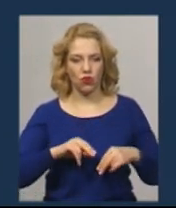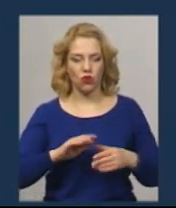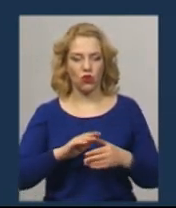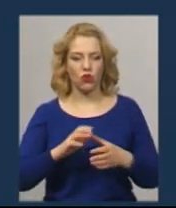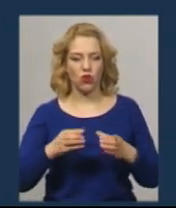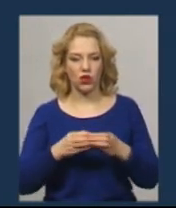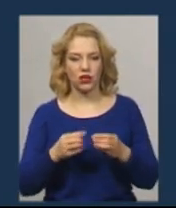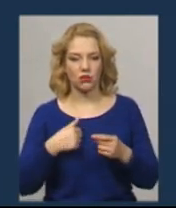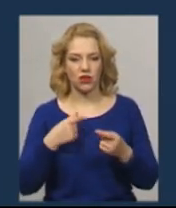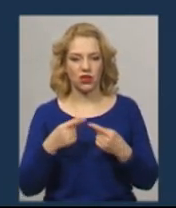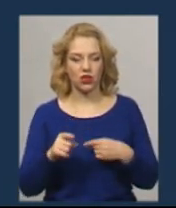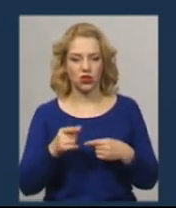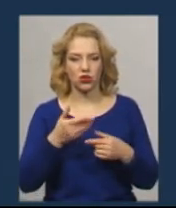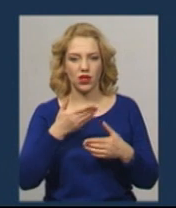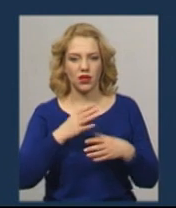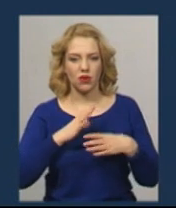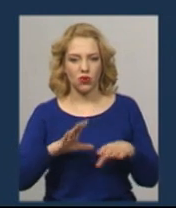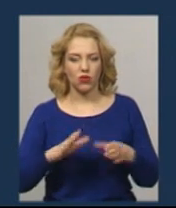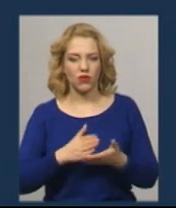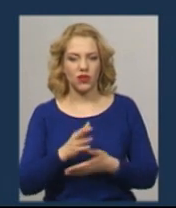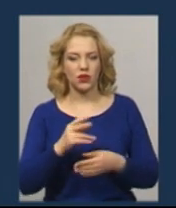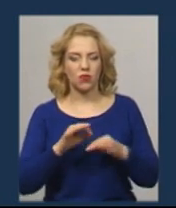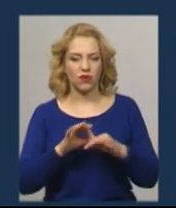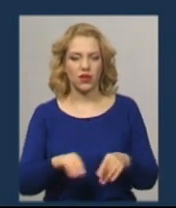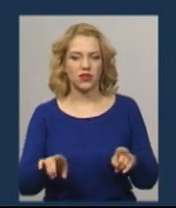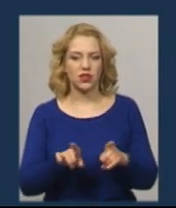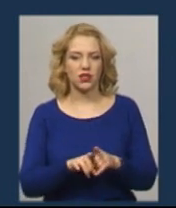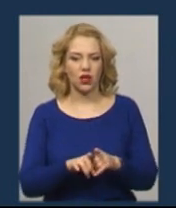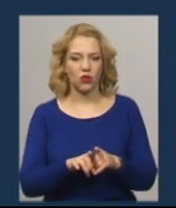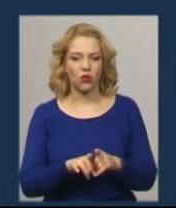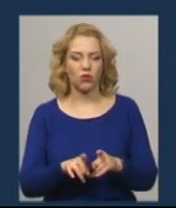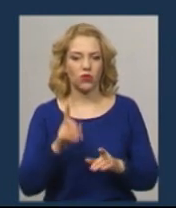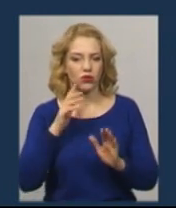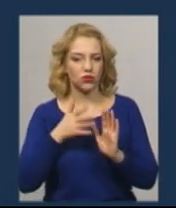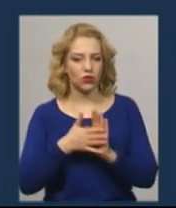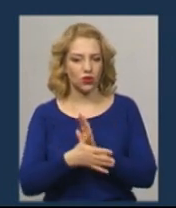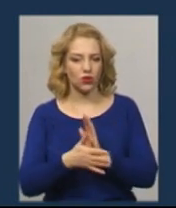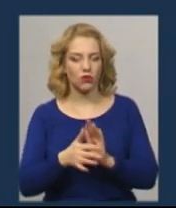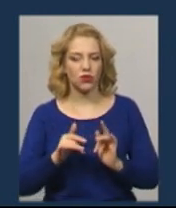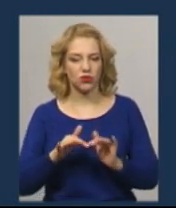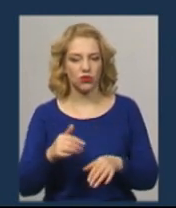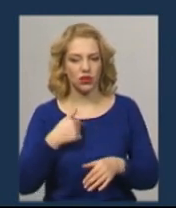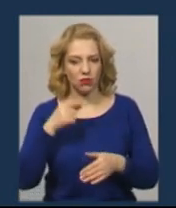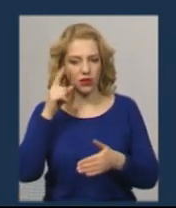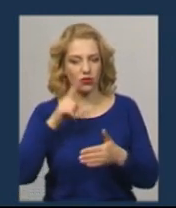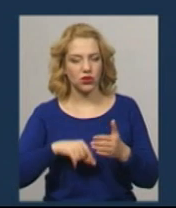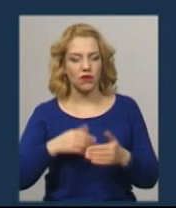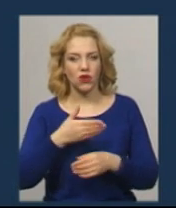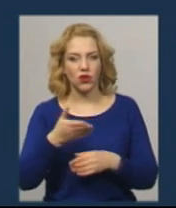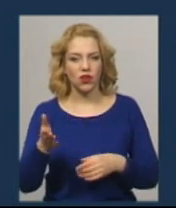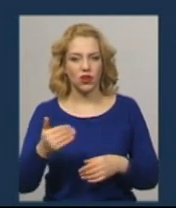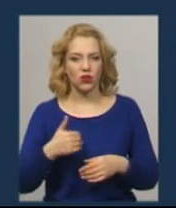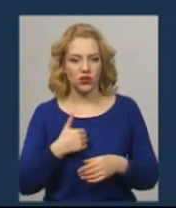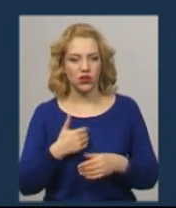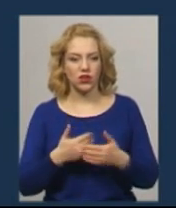завести отаку прозору процедуру. І я в мене до сьогоднішнього дня переконана. Тому що вони хотіли відповідних